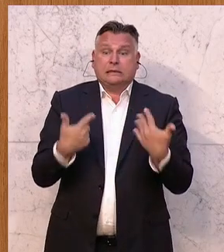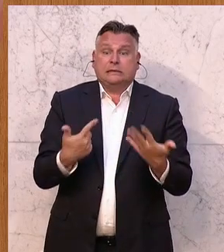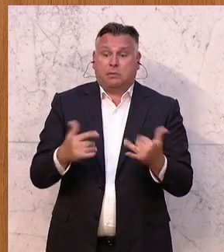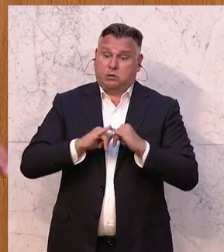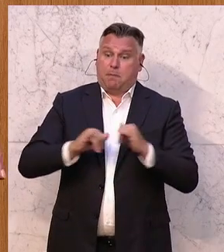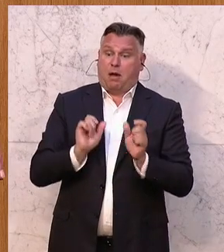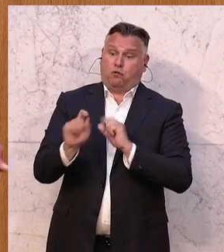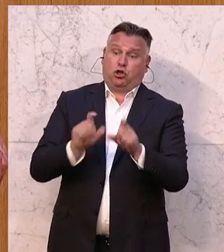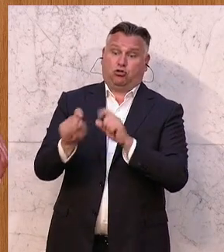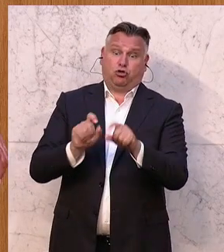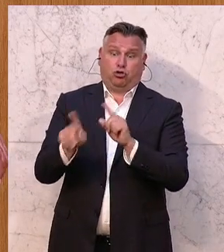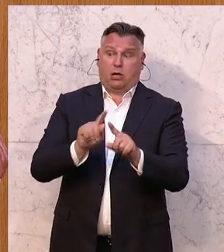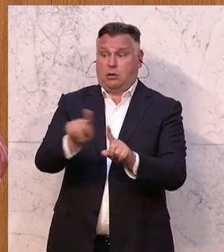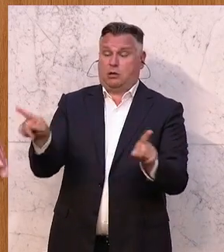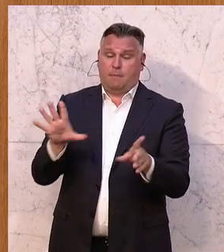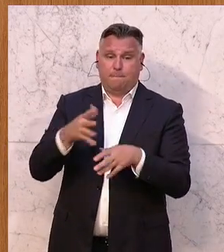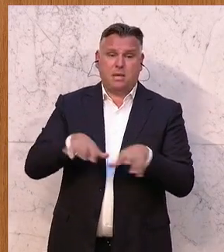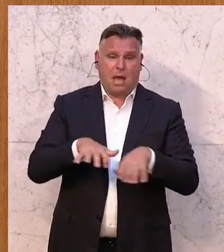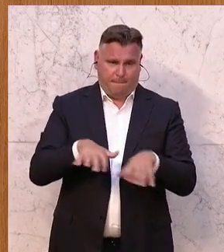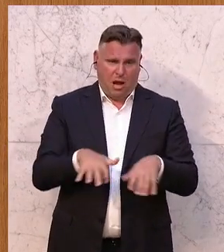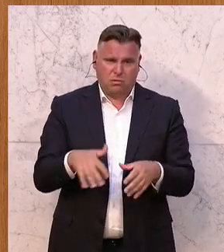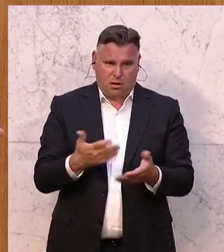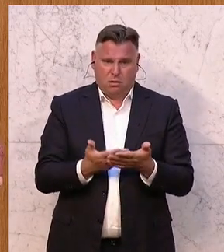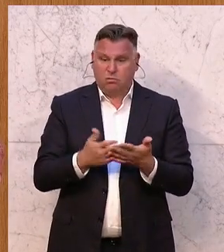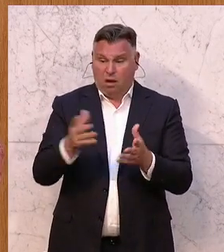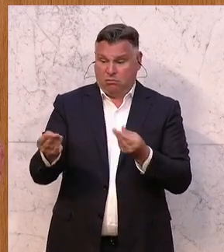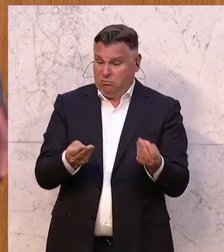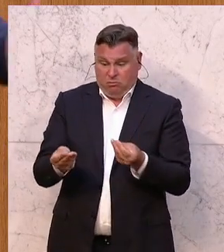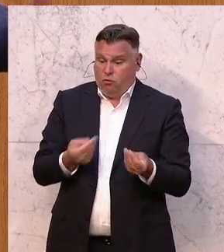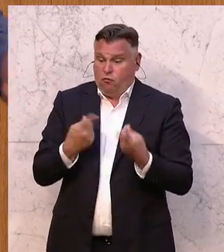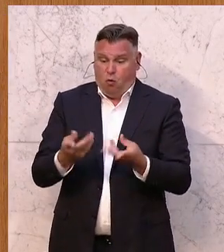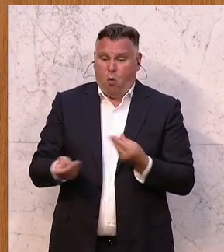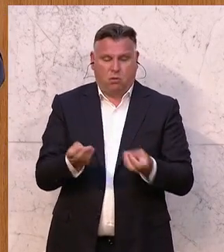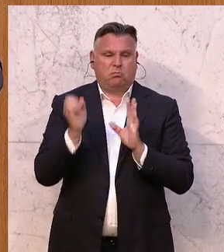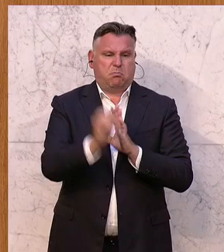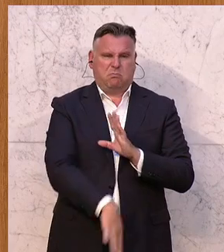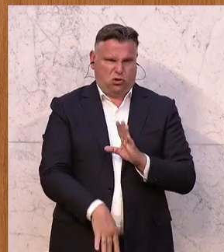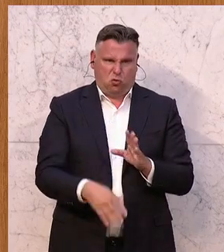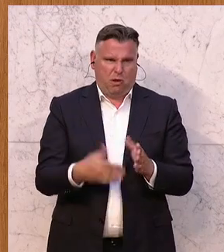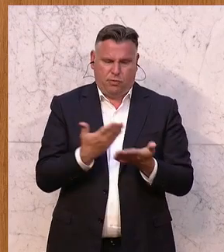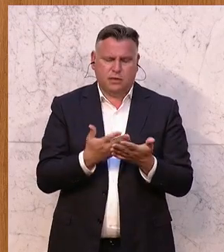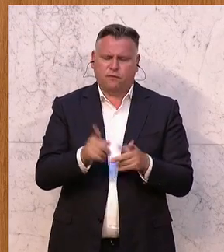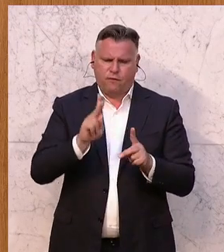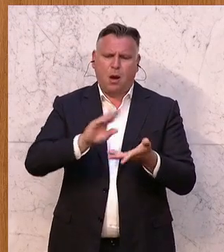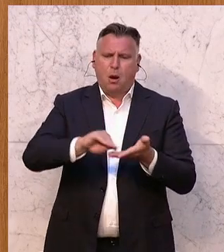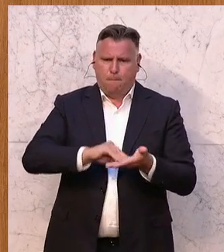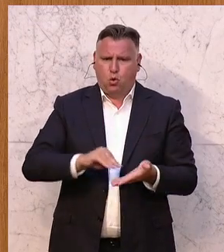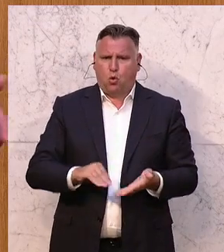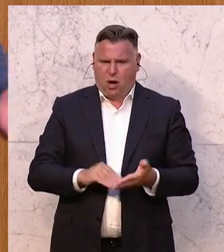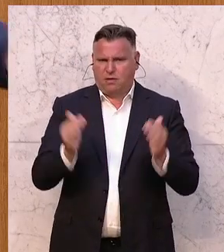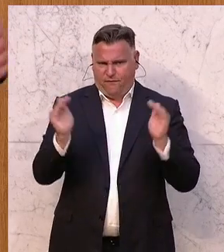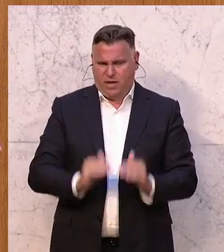und das an unsere Mitarbeiter und dann landen sie im Papierkorb. Diese Bürokratie hat man abgebaut. Es wird